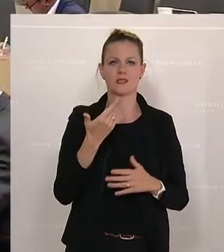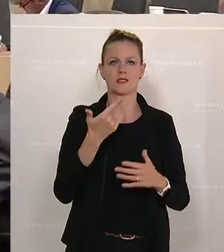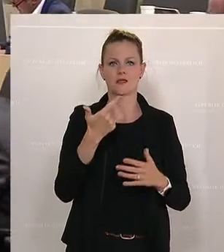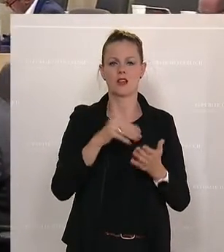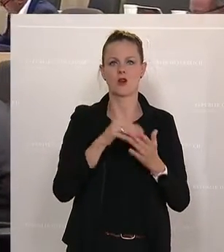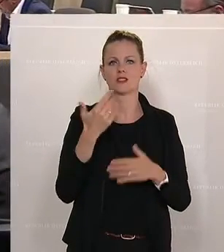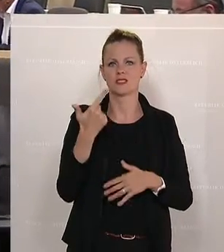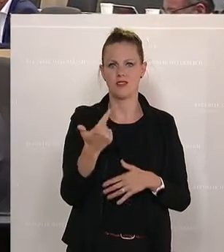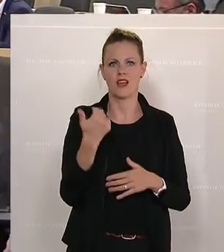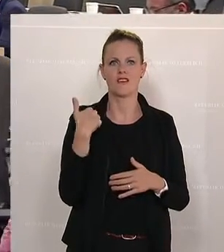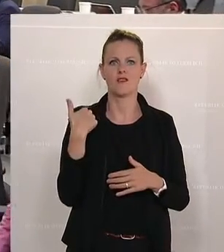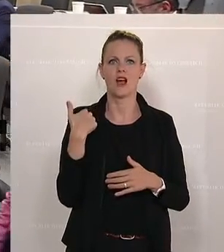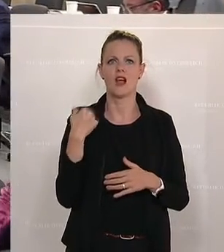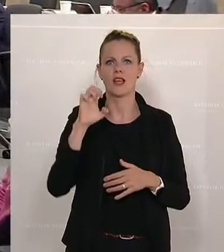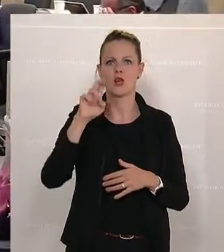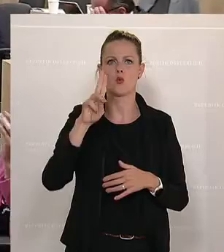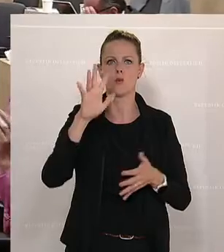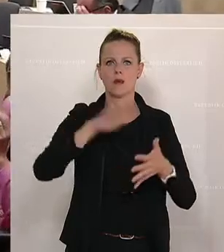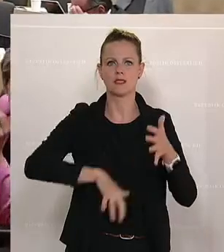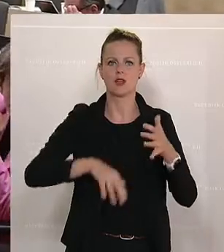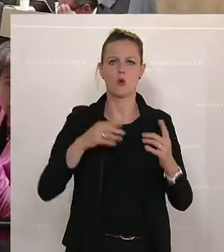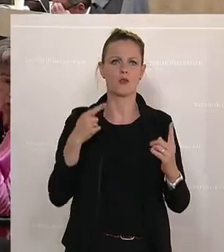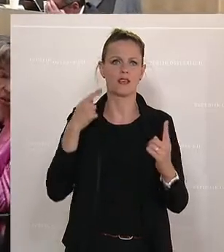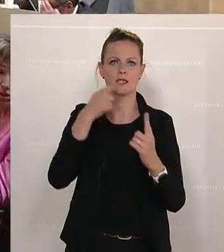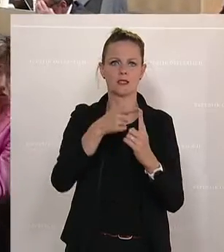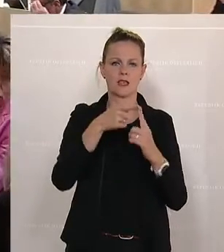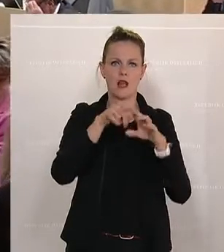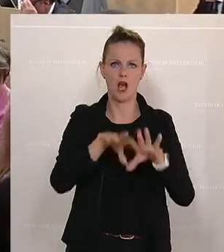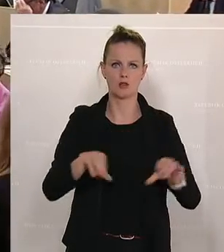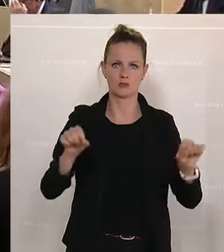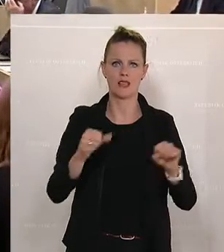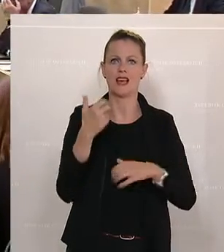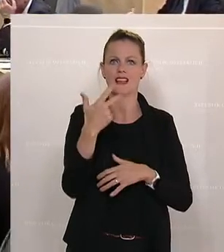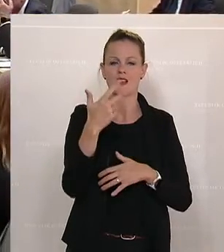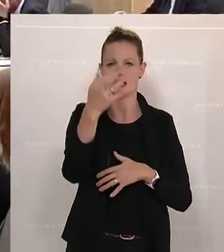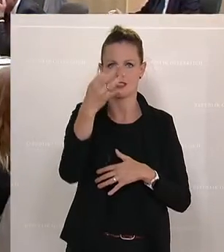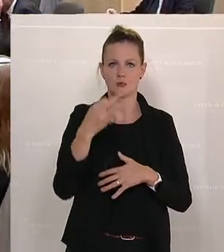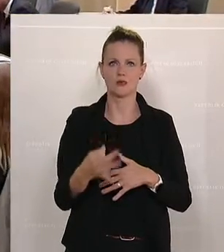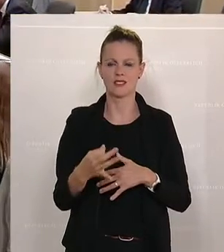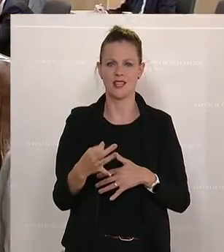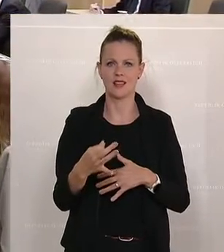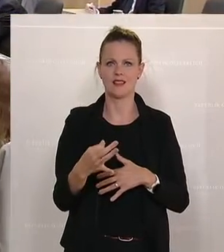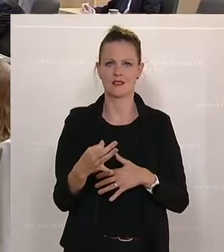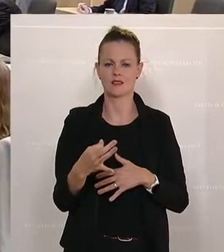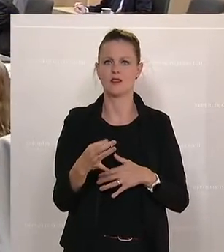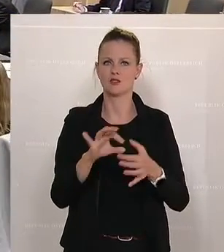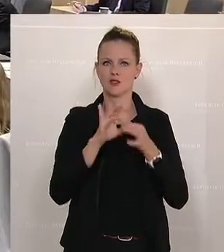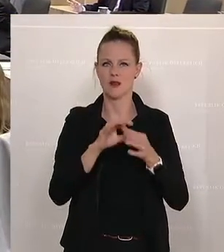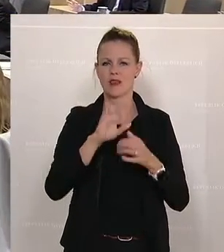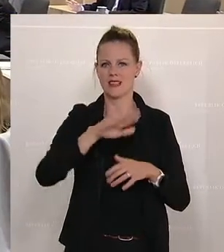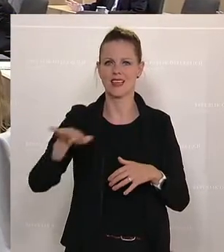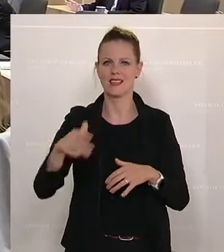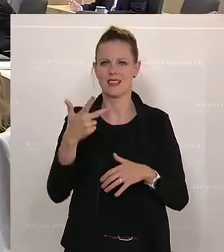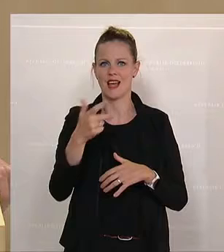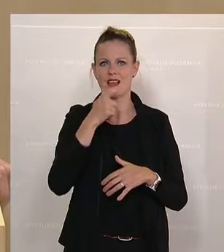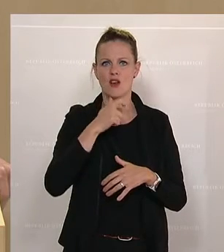sogenannten EU-Baselona-Ziele verabschiedet. Das heißt, dass 33 Prozent unter der Dreijährigen an Betreuungsquote